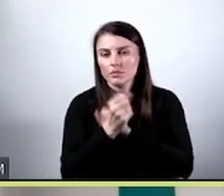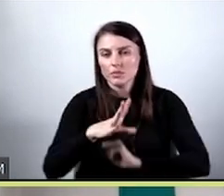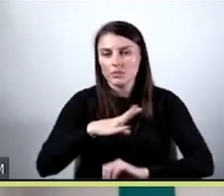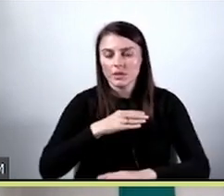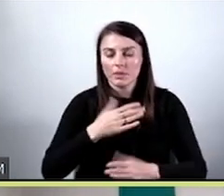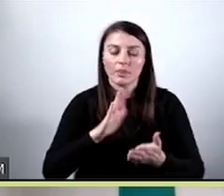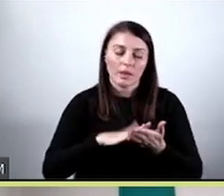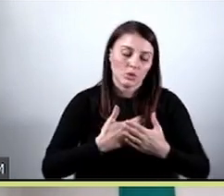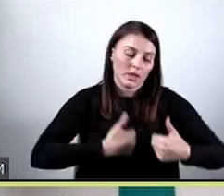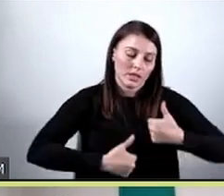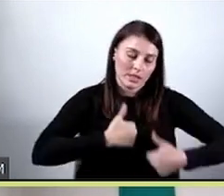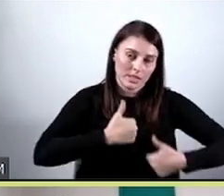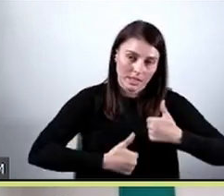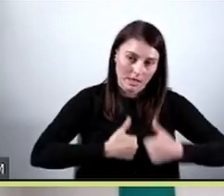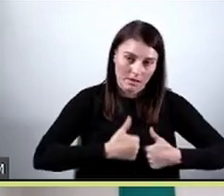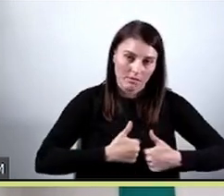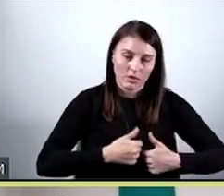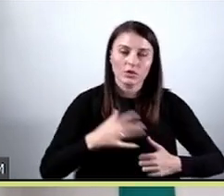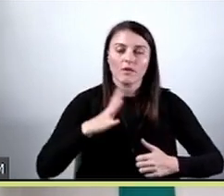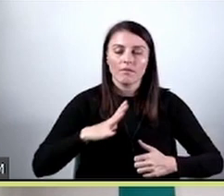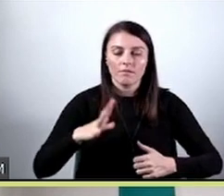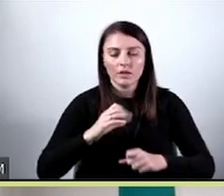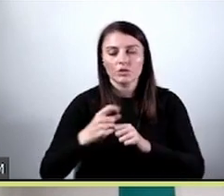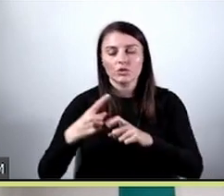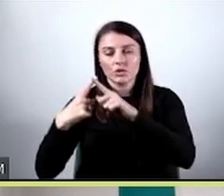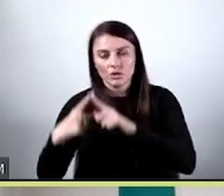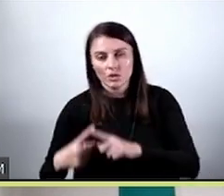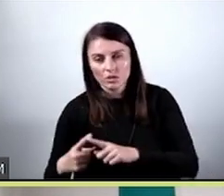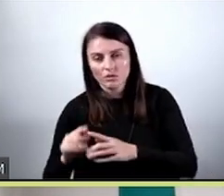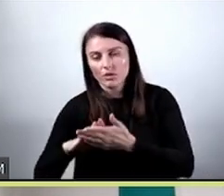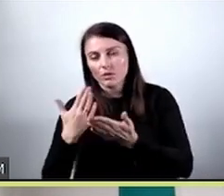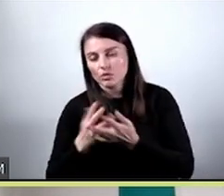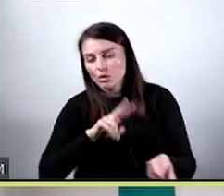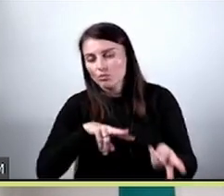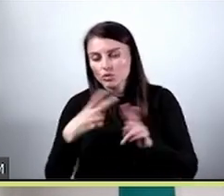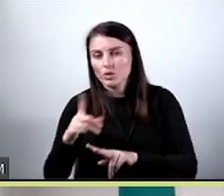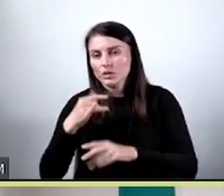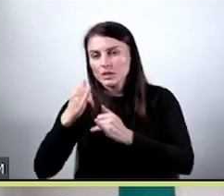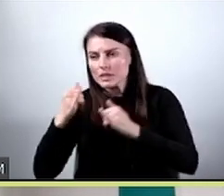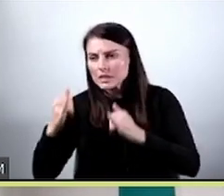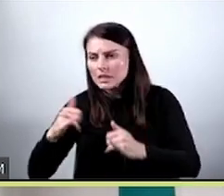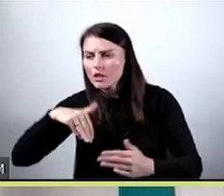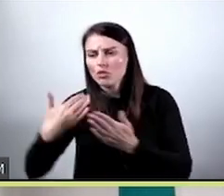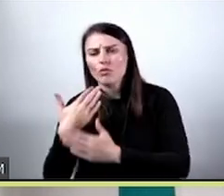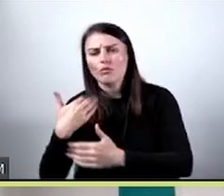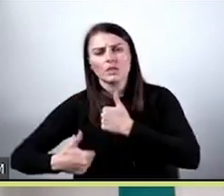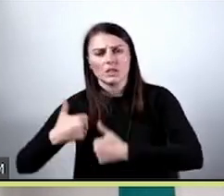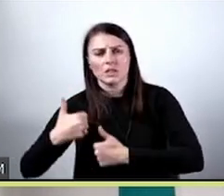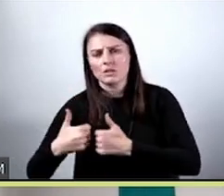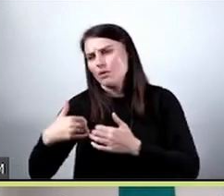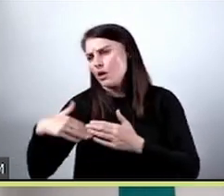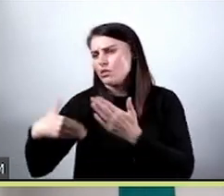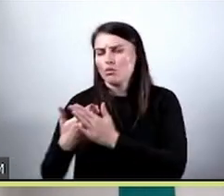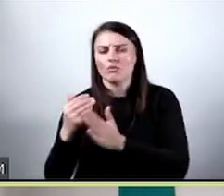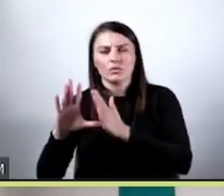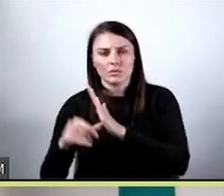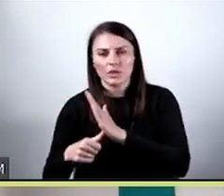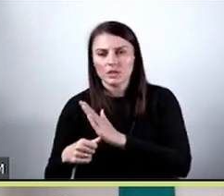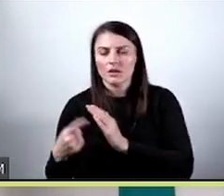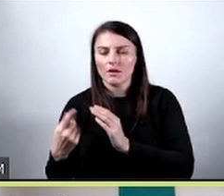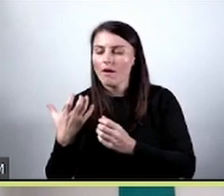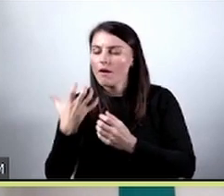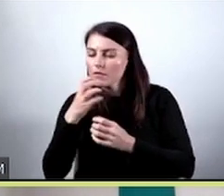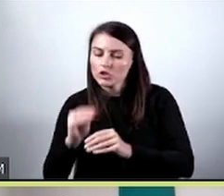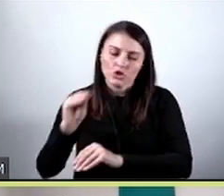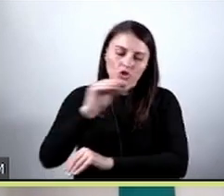zawód, to dobrze by było przetestować, jak ten model działa z jakimś nowym zawodem, czy tam nowym miastem, przykład, który wcześniej na danych treningowych